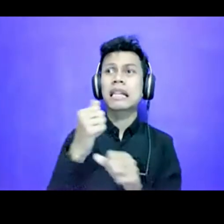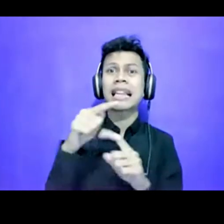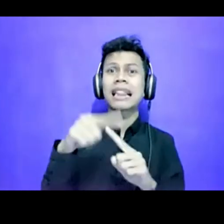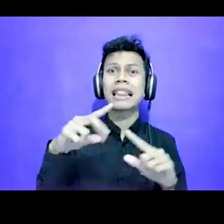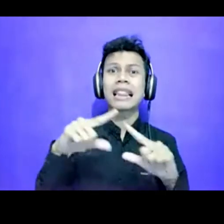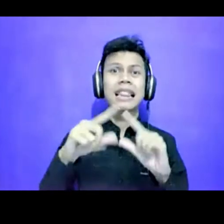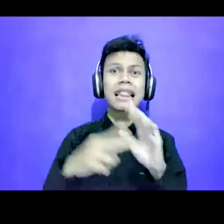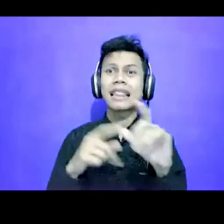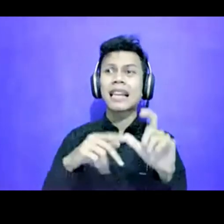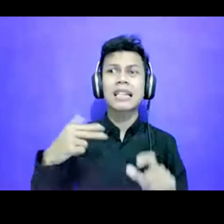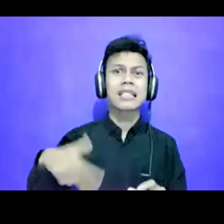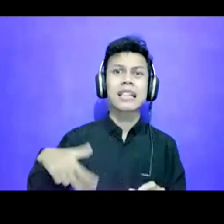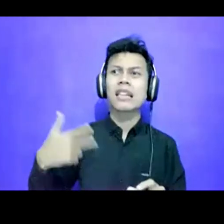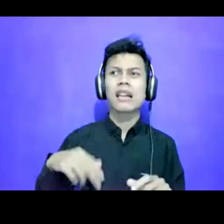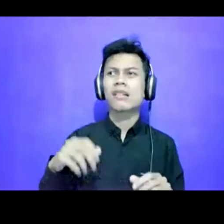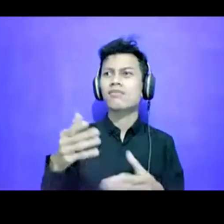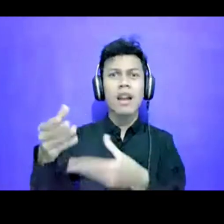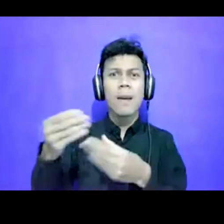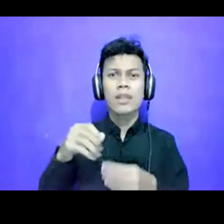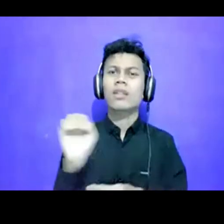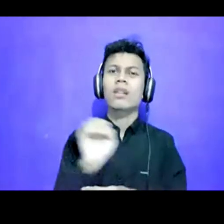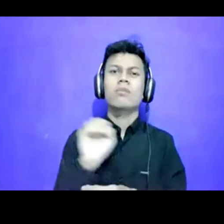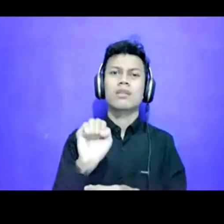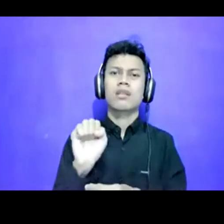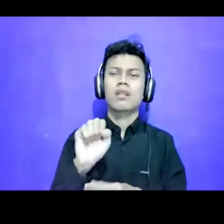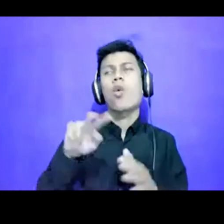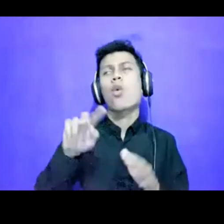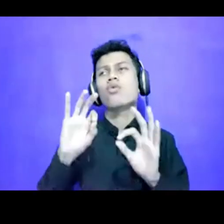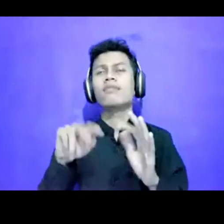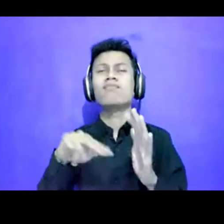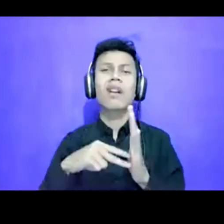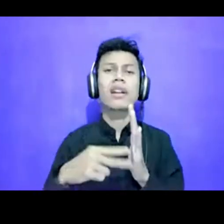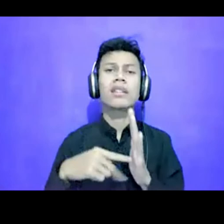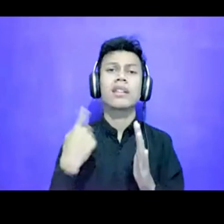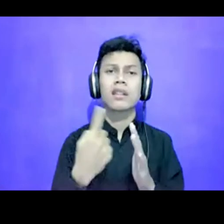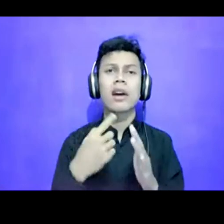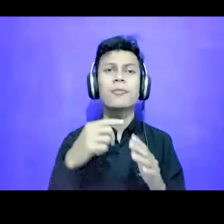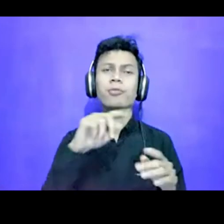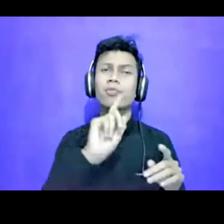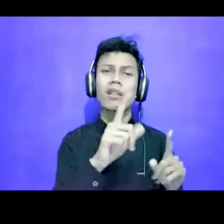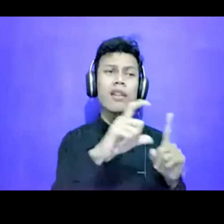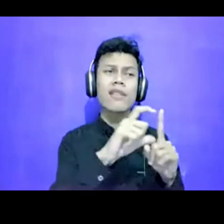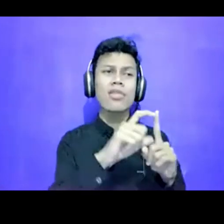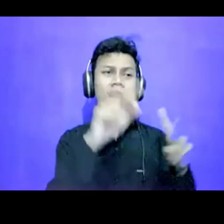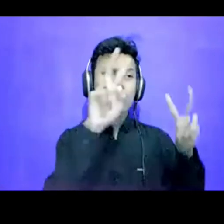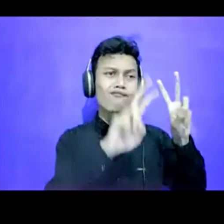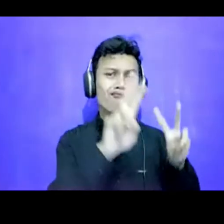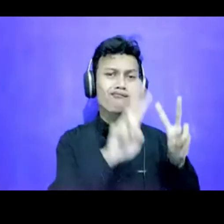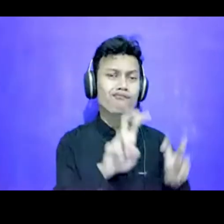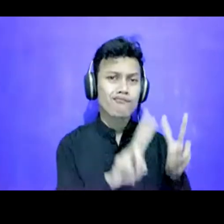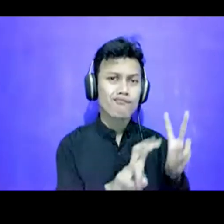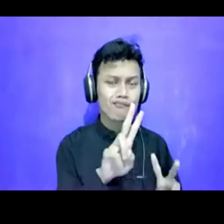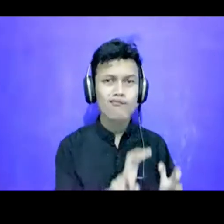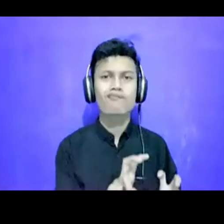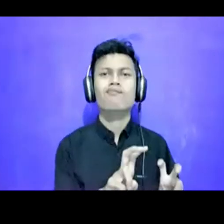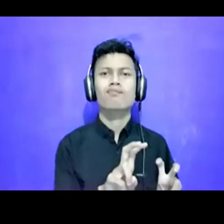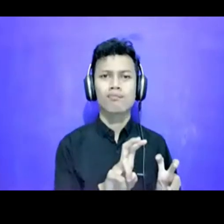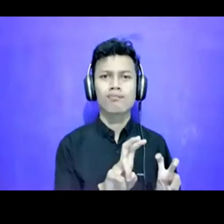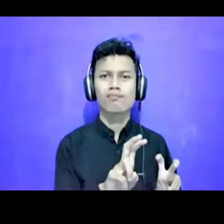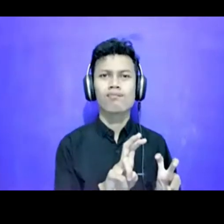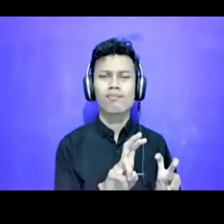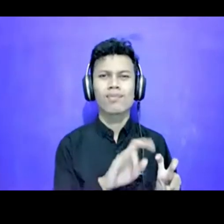yaudah kita bikin survei aja kita bikin survei untuk menggali data itu sih yang bisa dilakukan